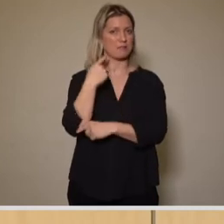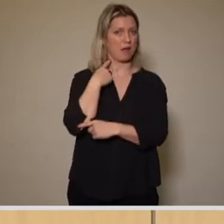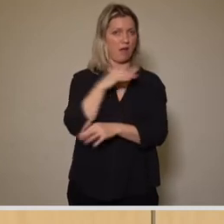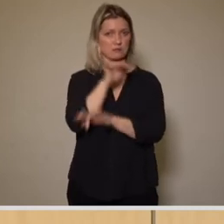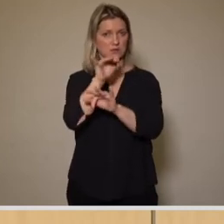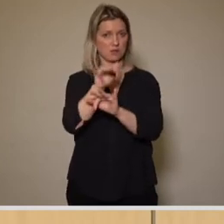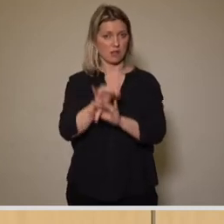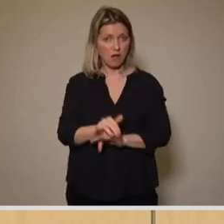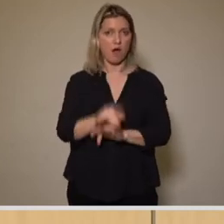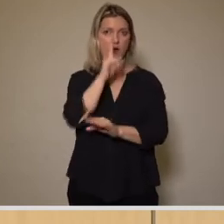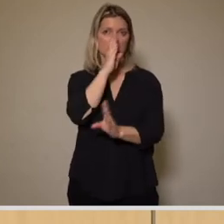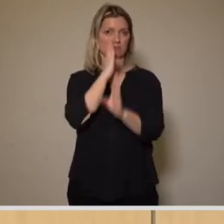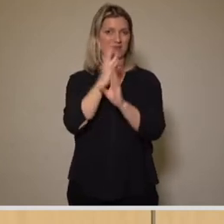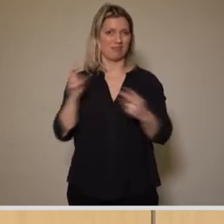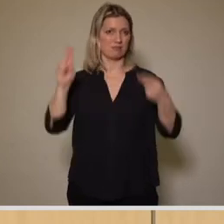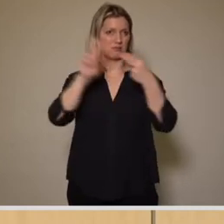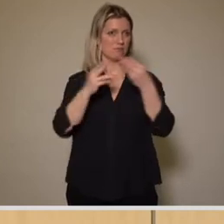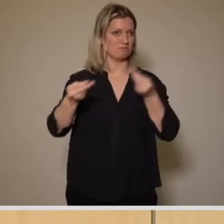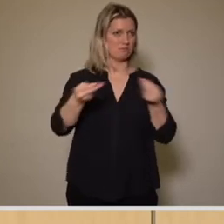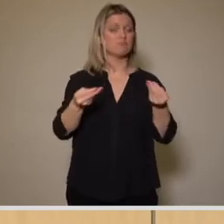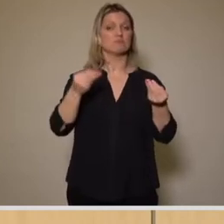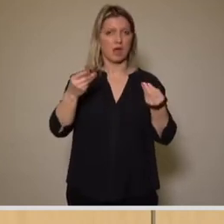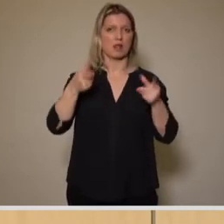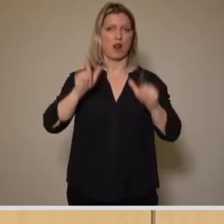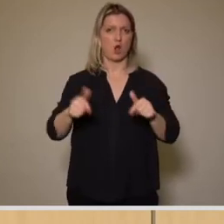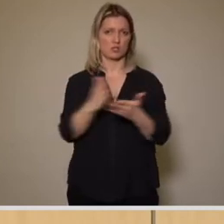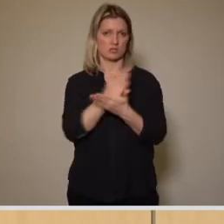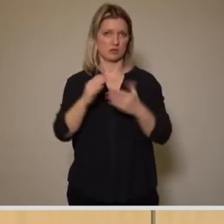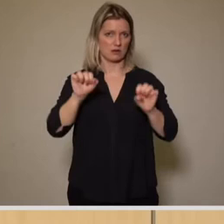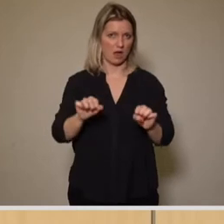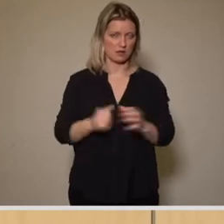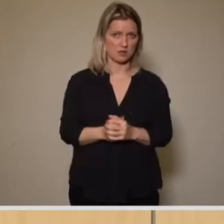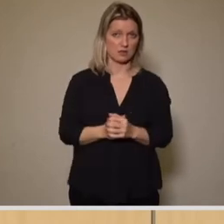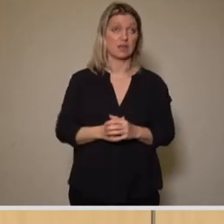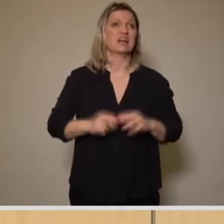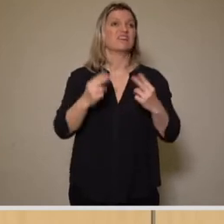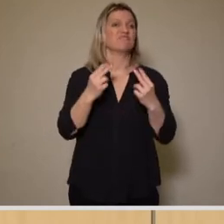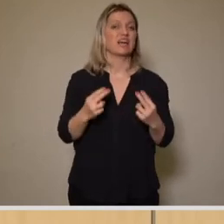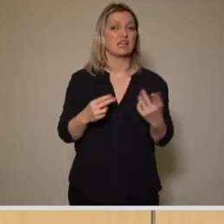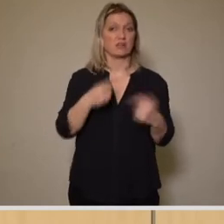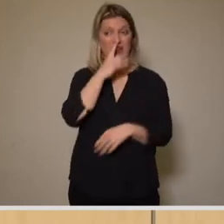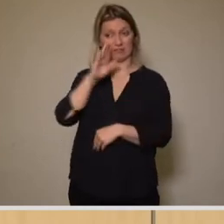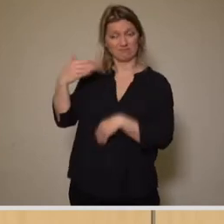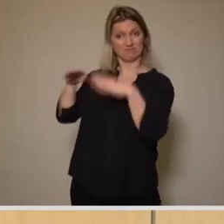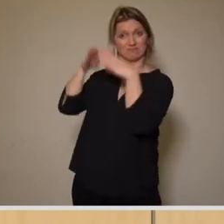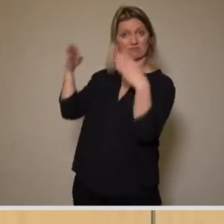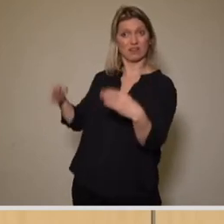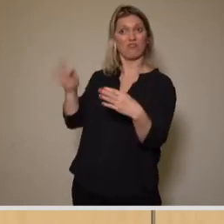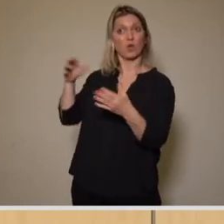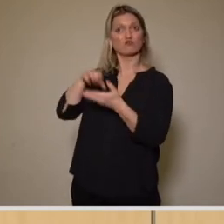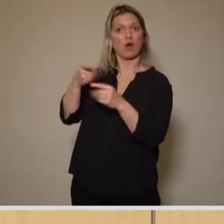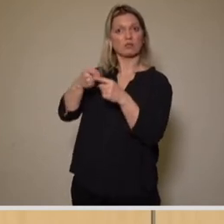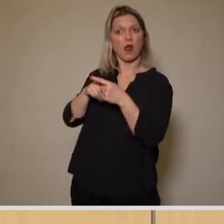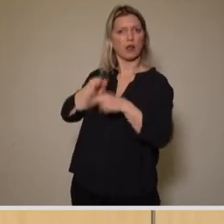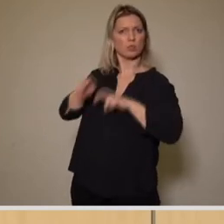auch unsere Verantwortung, dann tatsächlich zu einer Abwägung zu kommen. Es geht dann natürlich um die Frage, welchen Nutzen stiftet ein solches Gebäude für den Stadtteil.